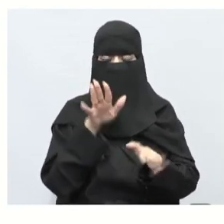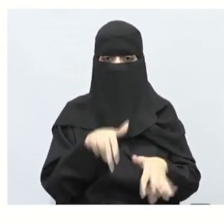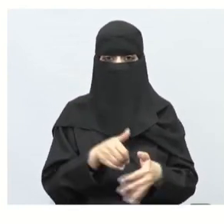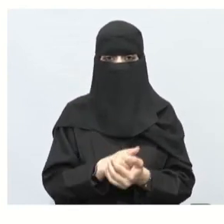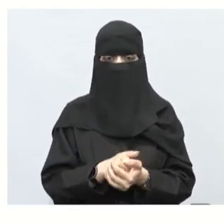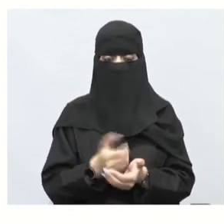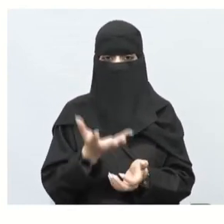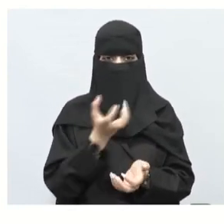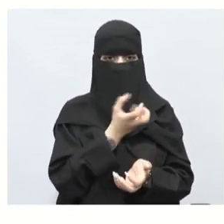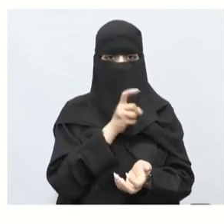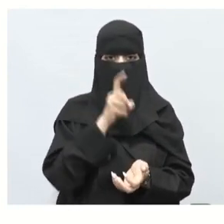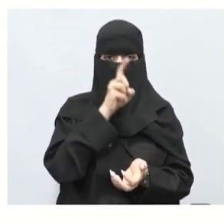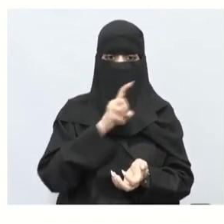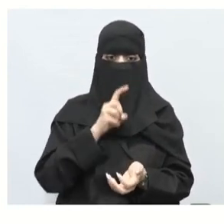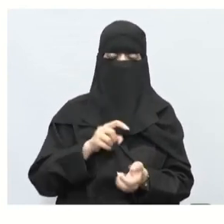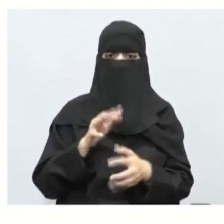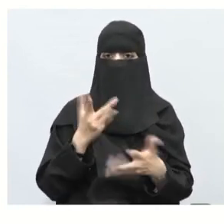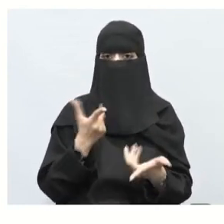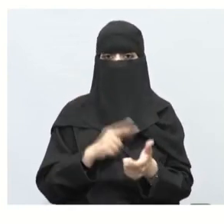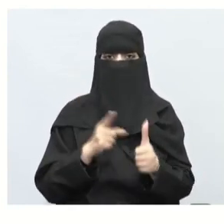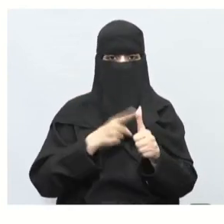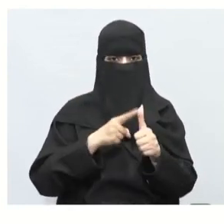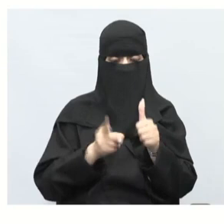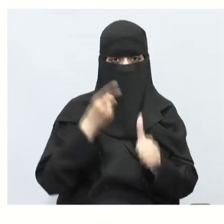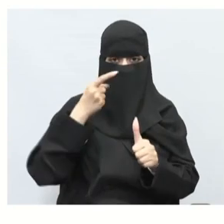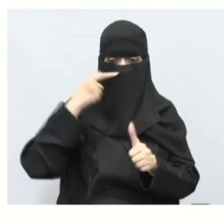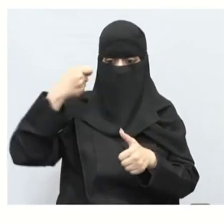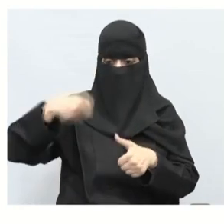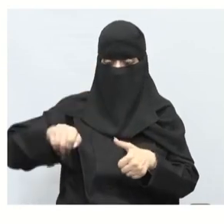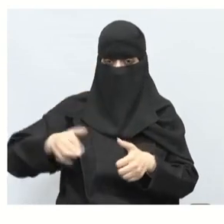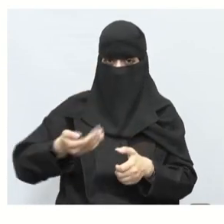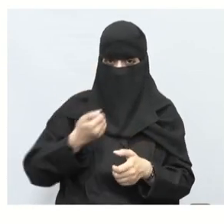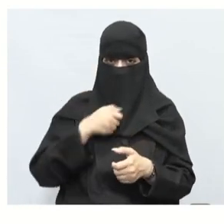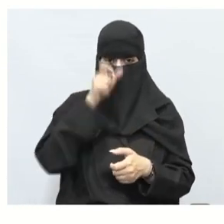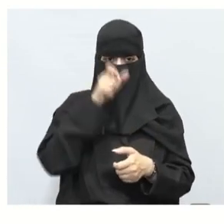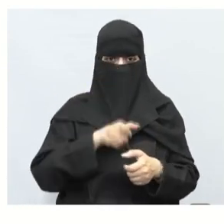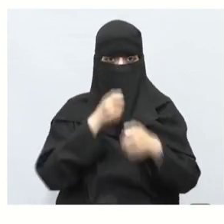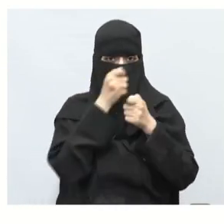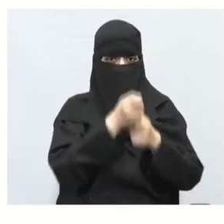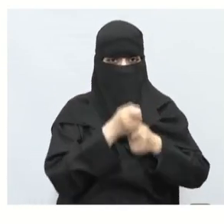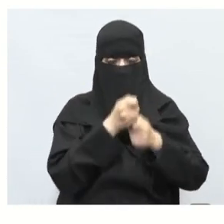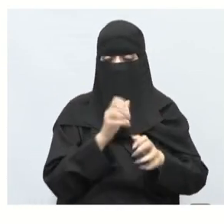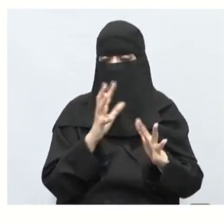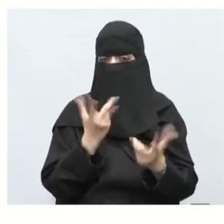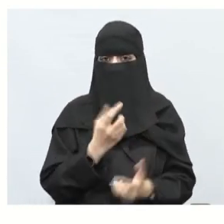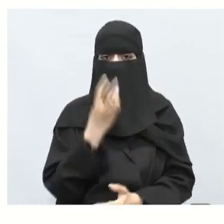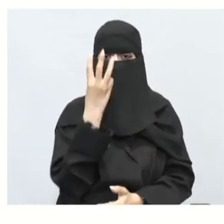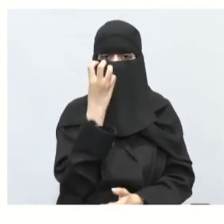معطيات المسألة عزيز الطالب المبلغ المتوفر مع المزارع ثلاثمائة وخمسة وسبب